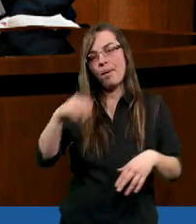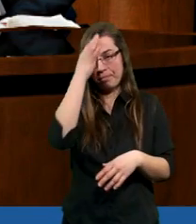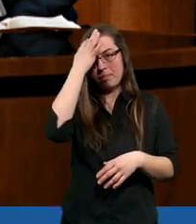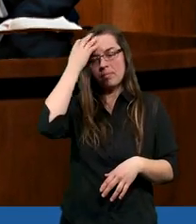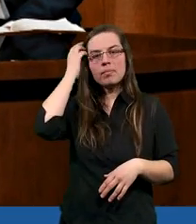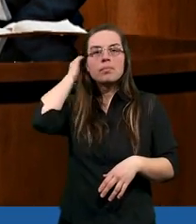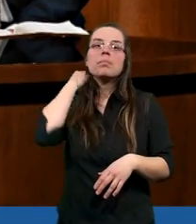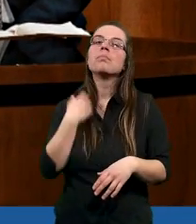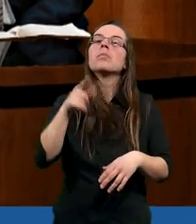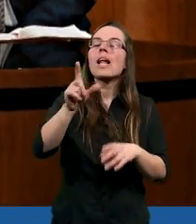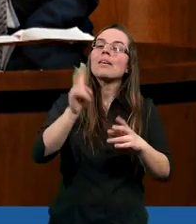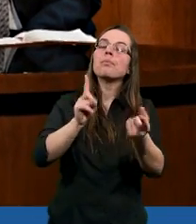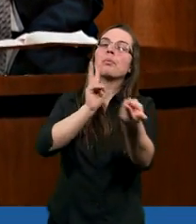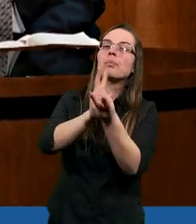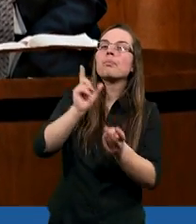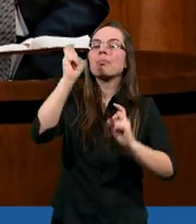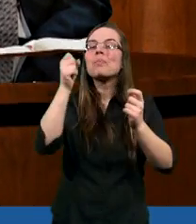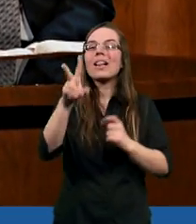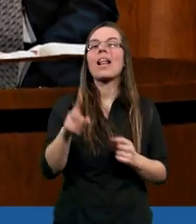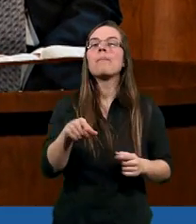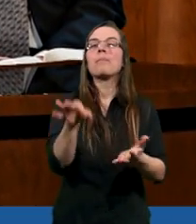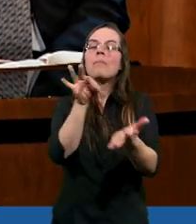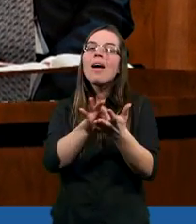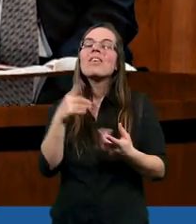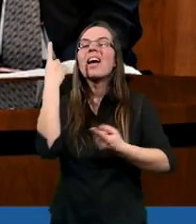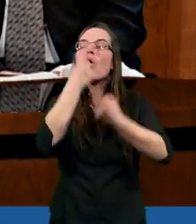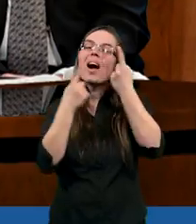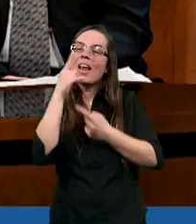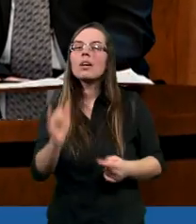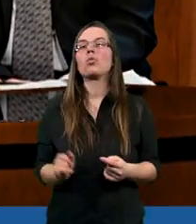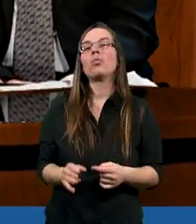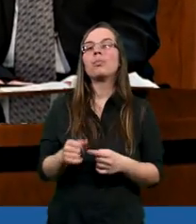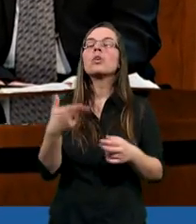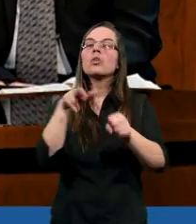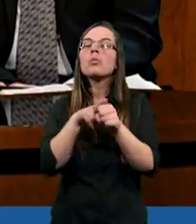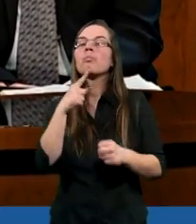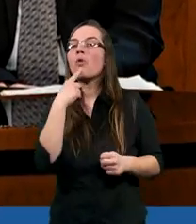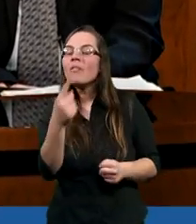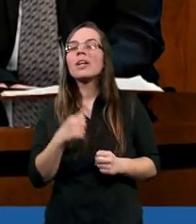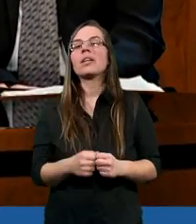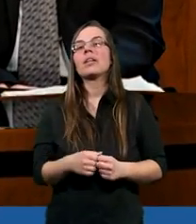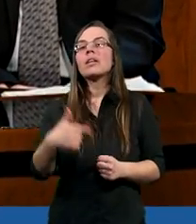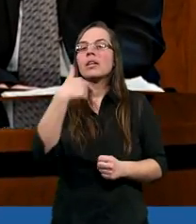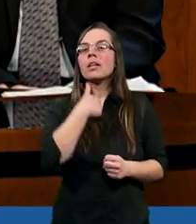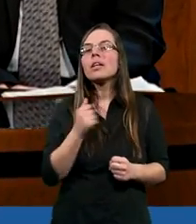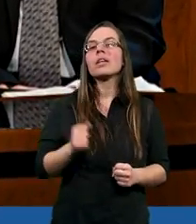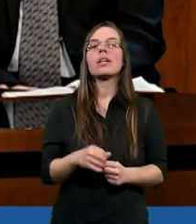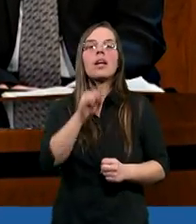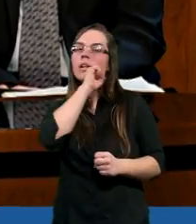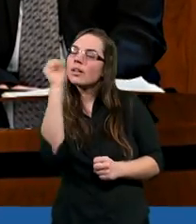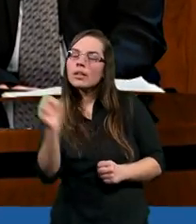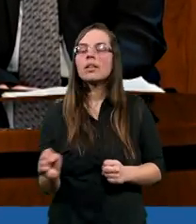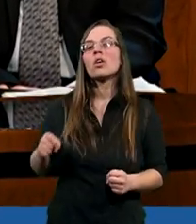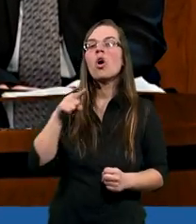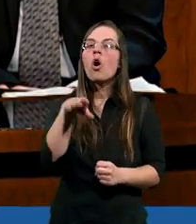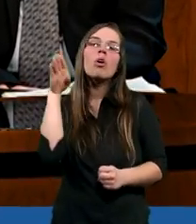kiedyś z takim przypadkiem pewnego rozmówcy, który powiedział, ja nigdy